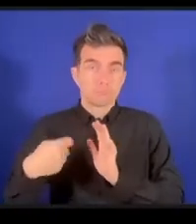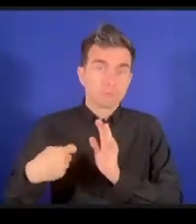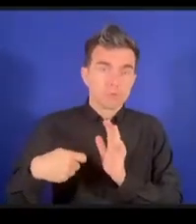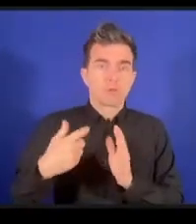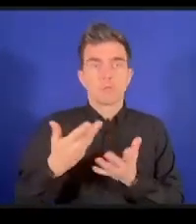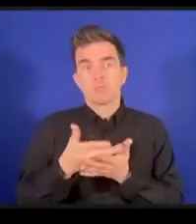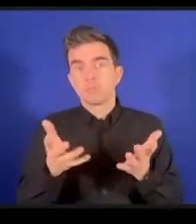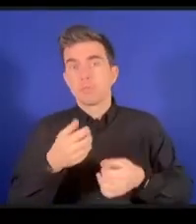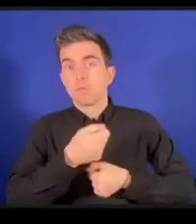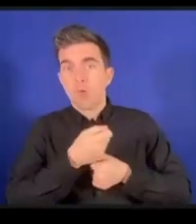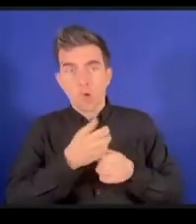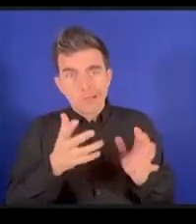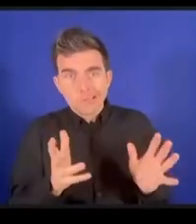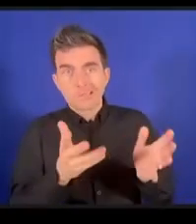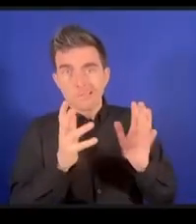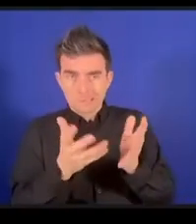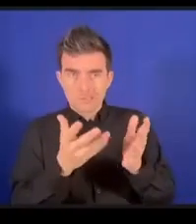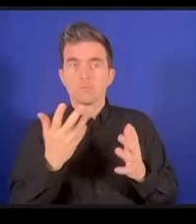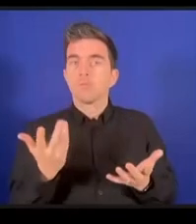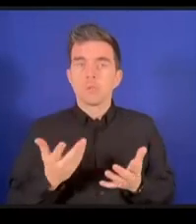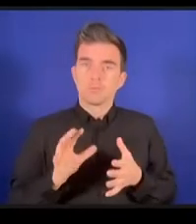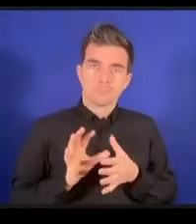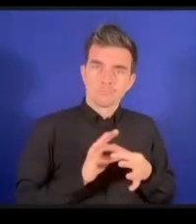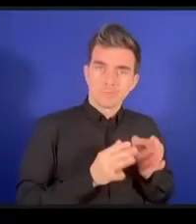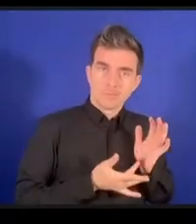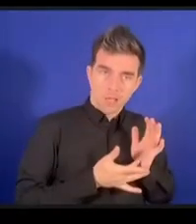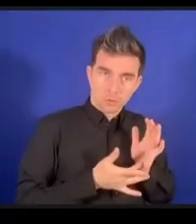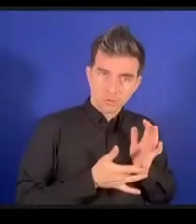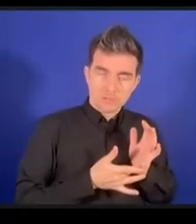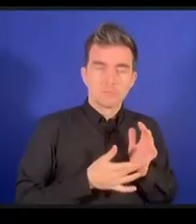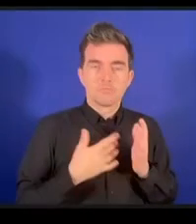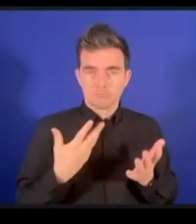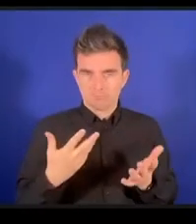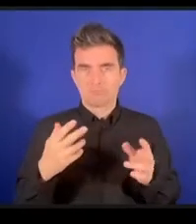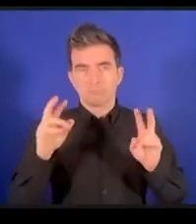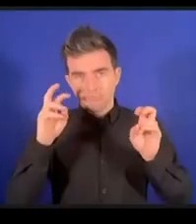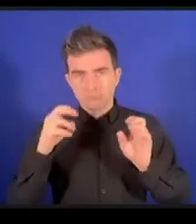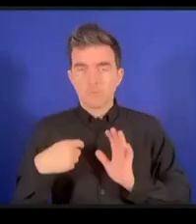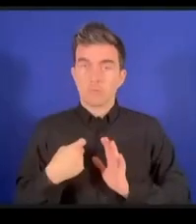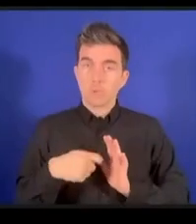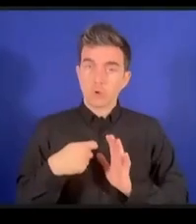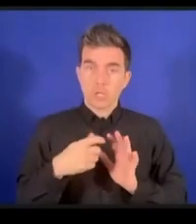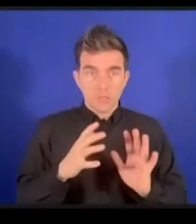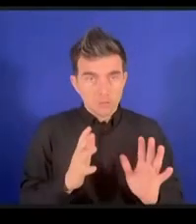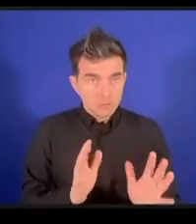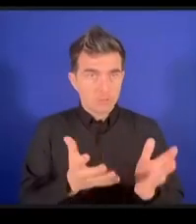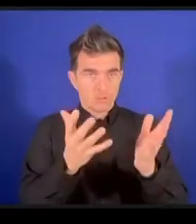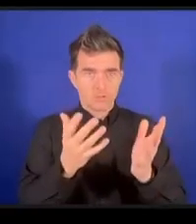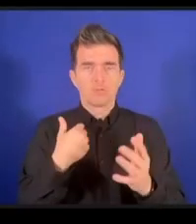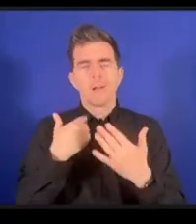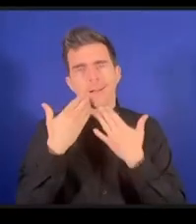ということになると思いますクリエイトというそういうレポートになっていますが